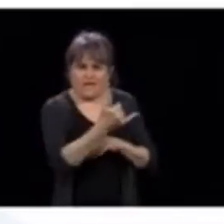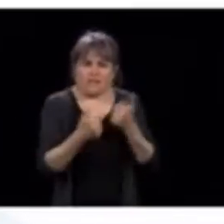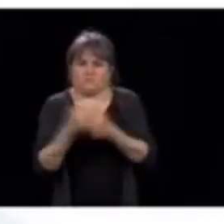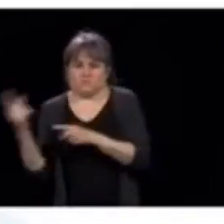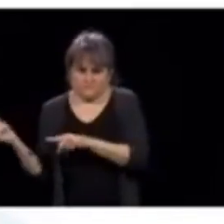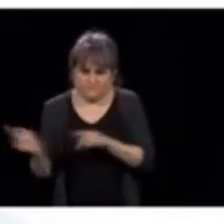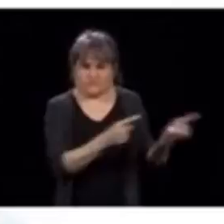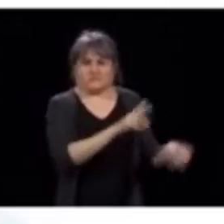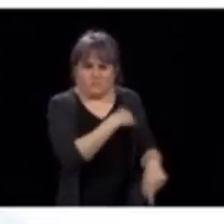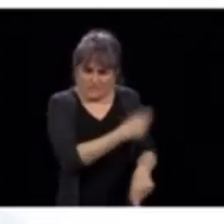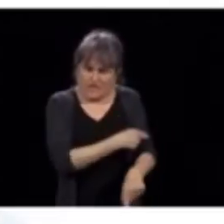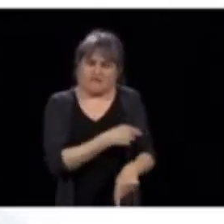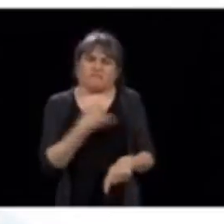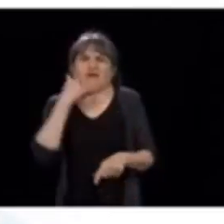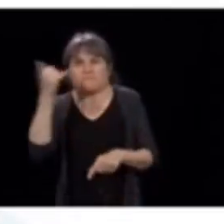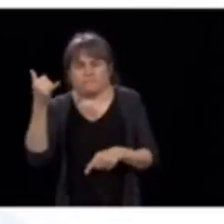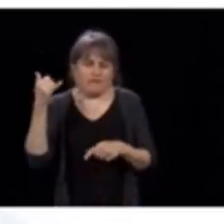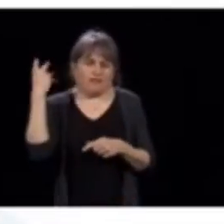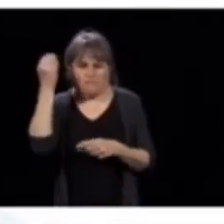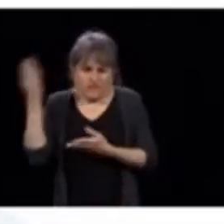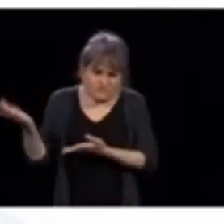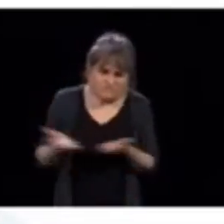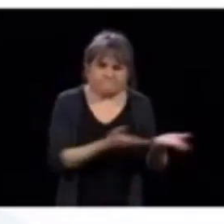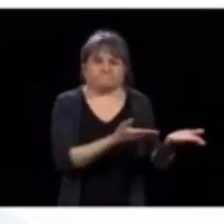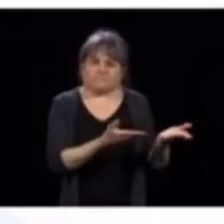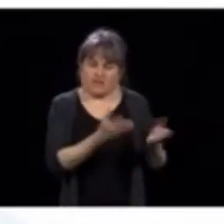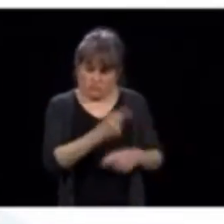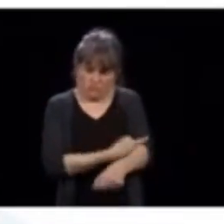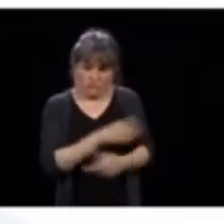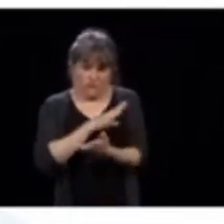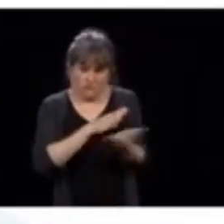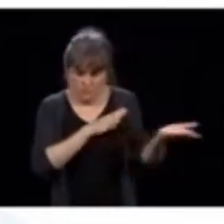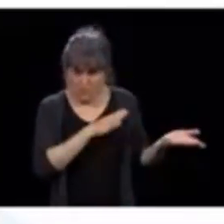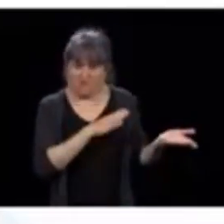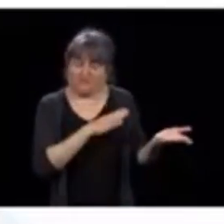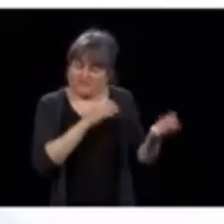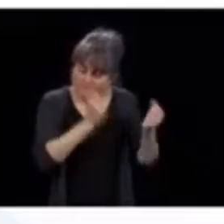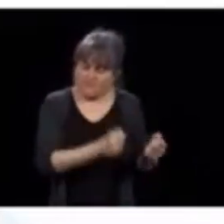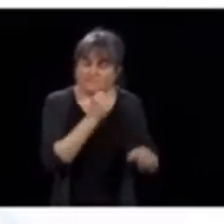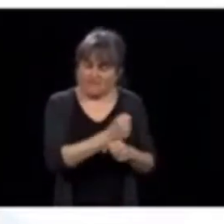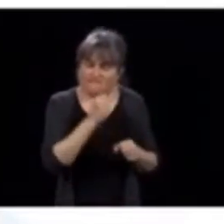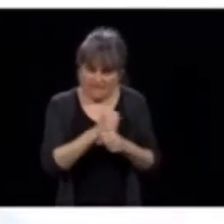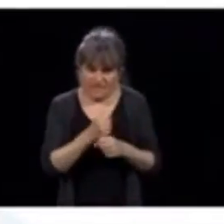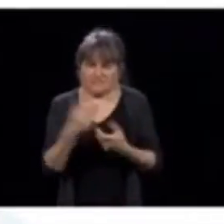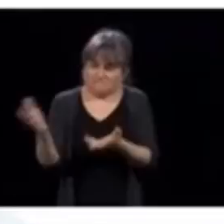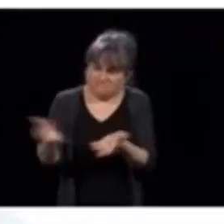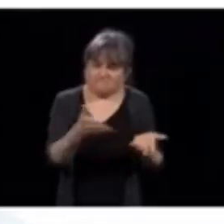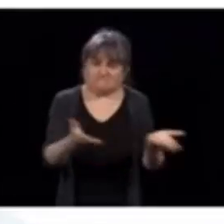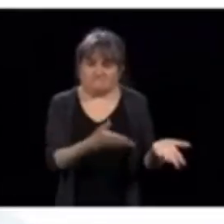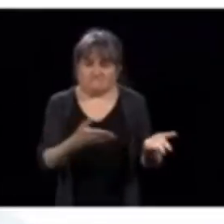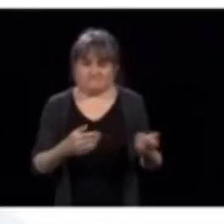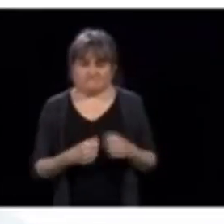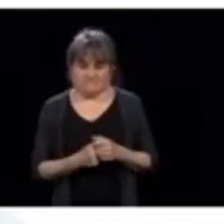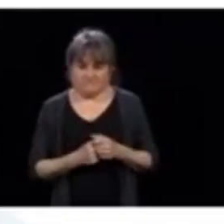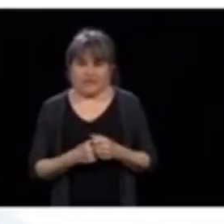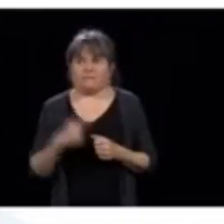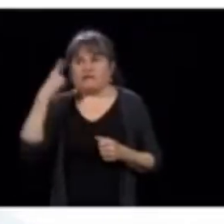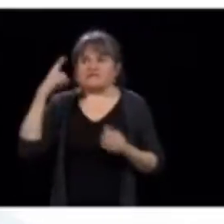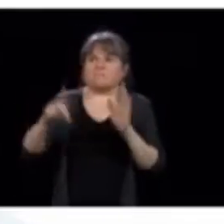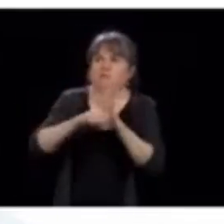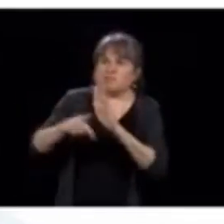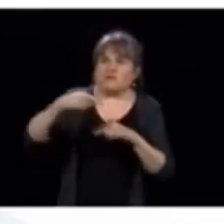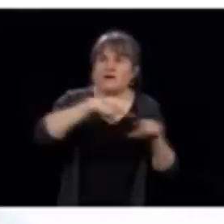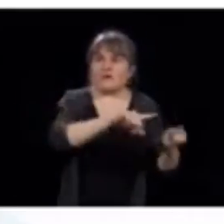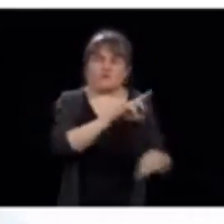les médecins, les équipes sont là pour vous. Ces activités-là continuent dans le milieu hospitalier, et on veut